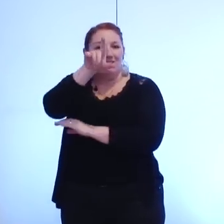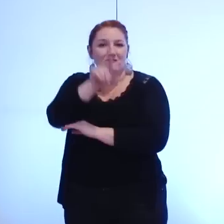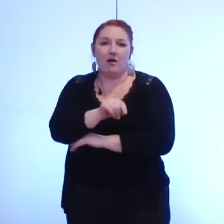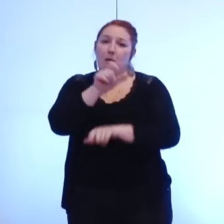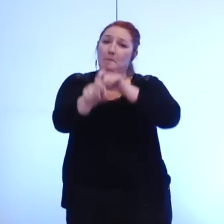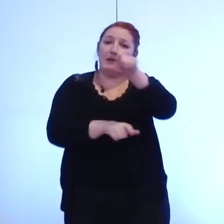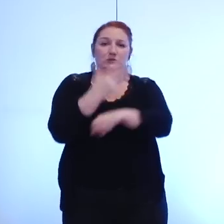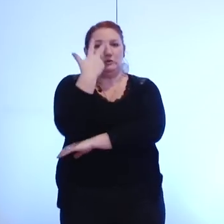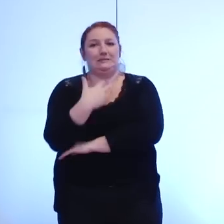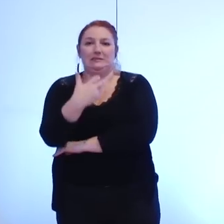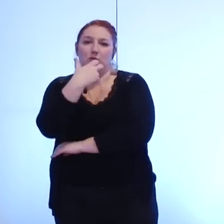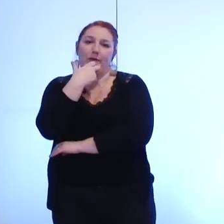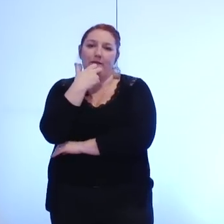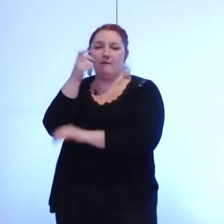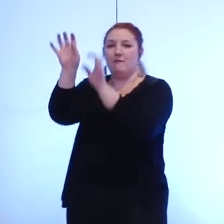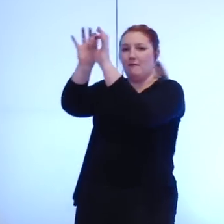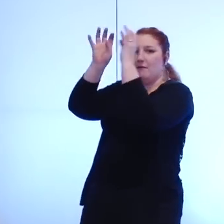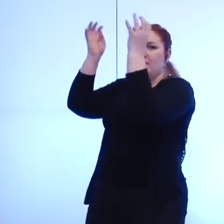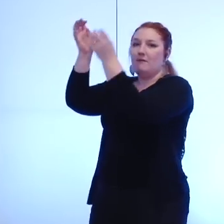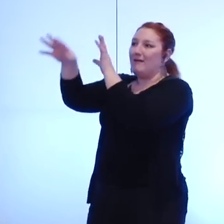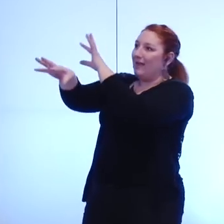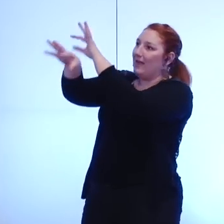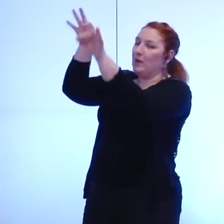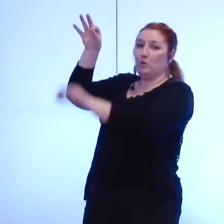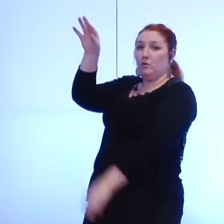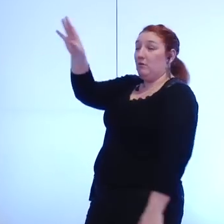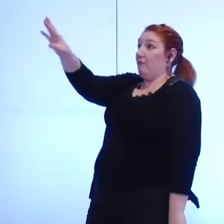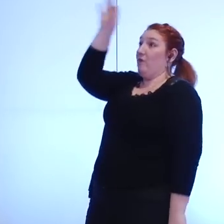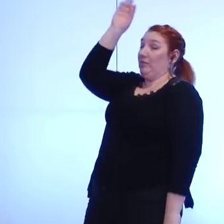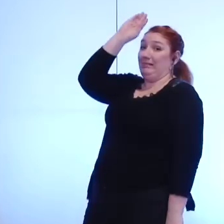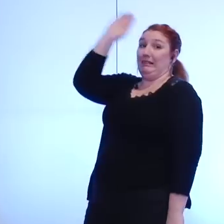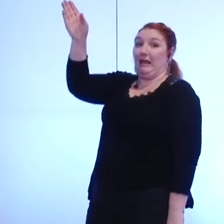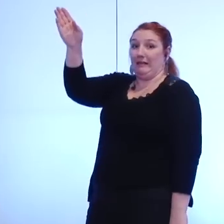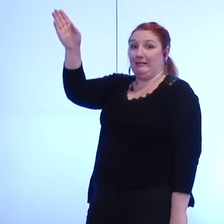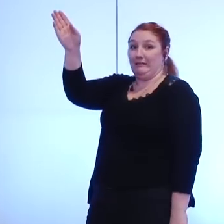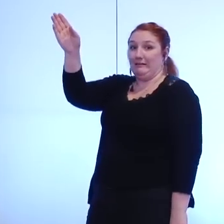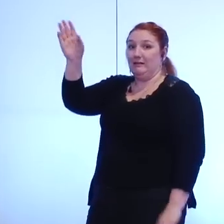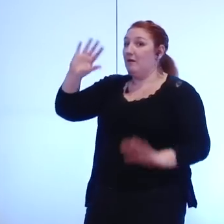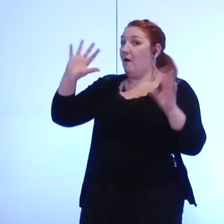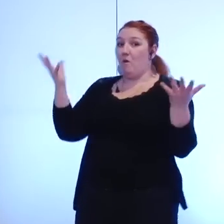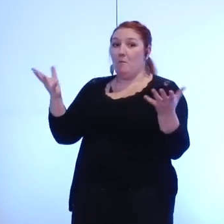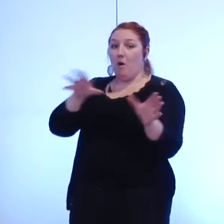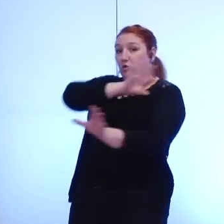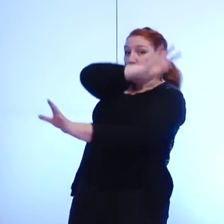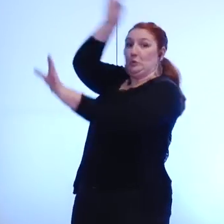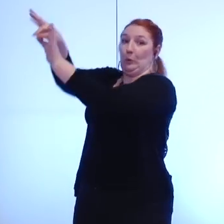leurs élus intercommunaux à l'échelle intercommunale par un scrutin direct et